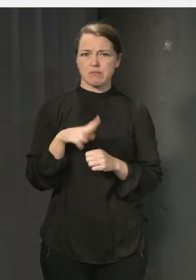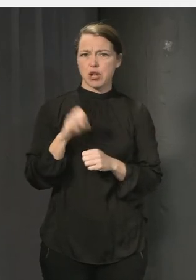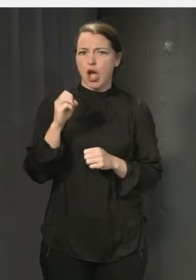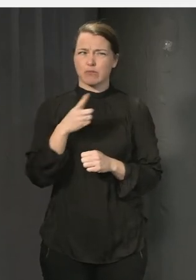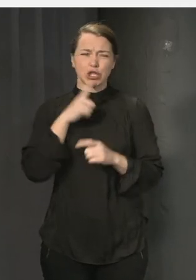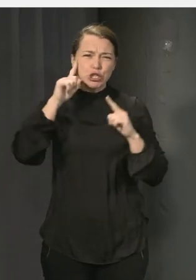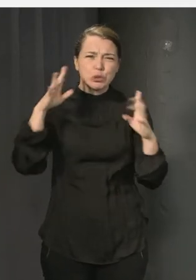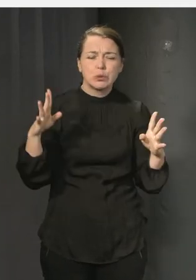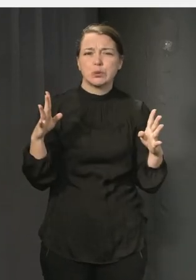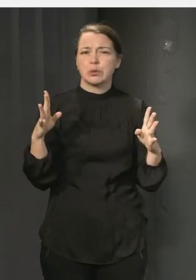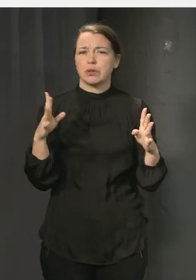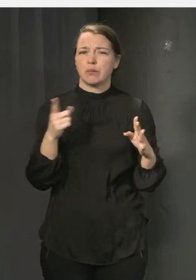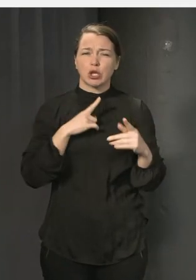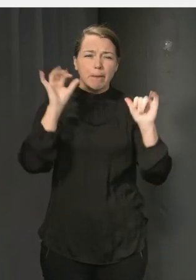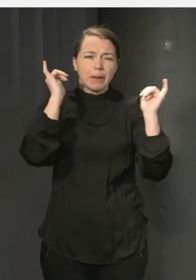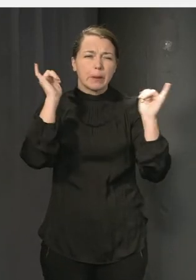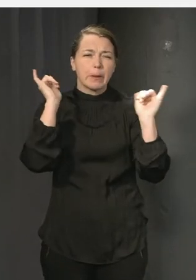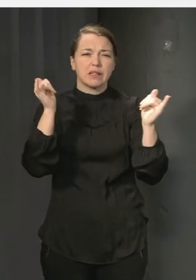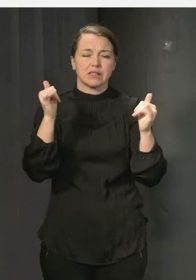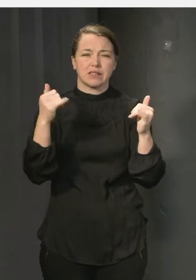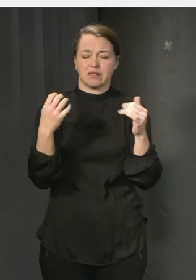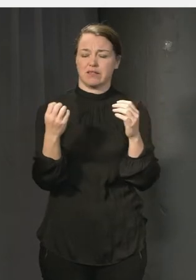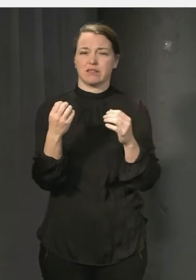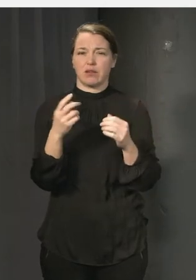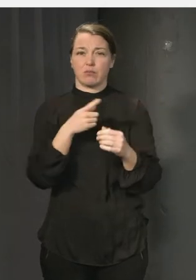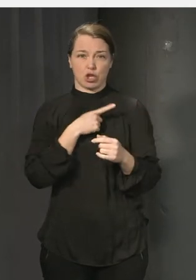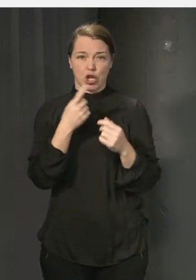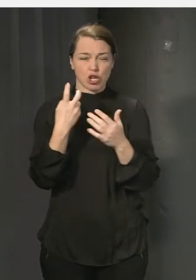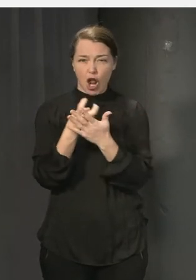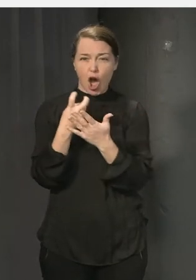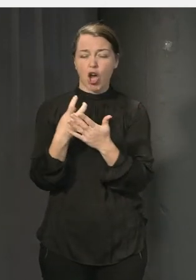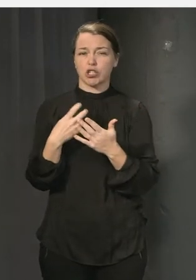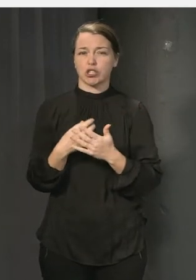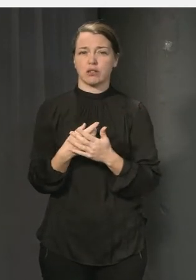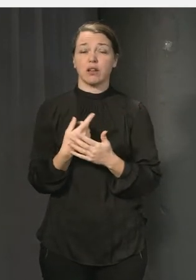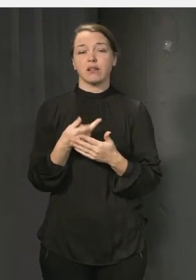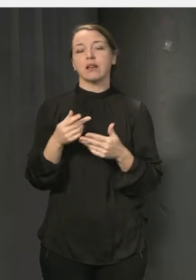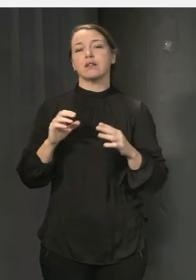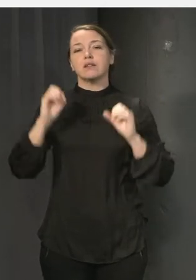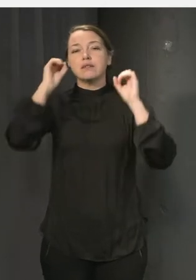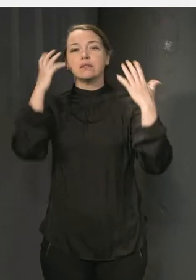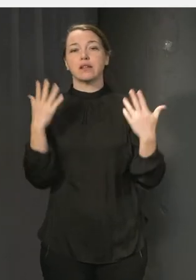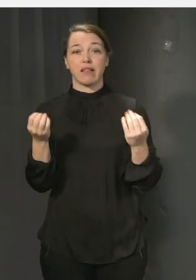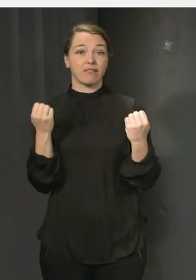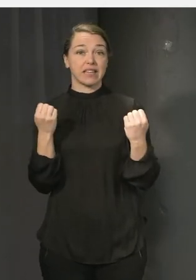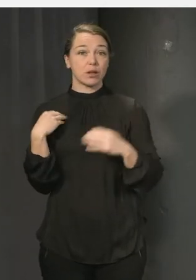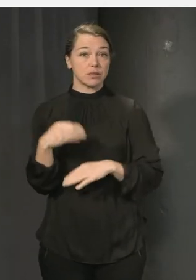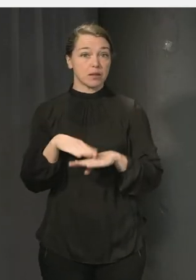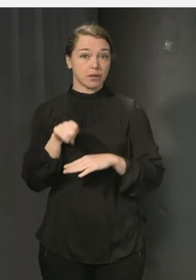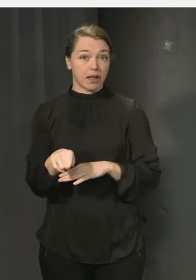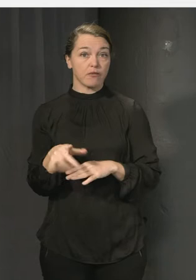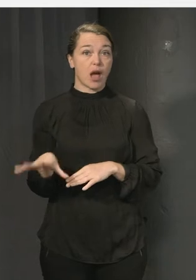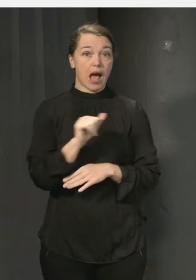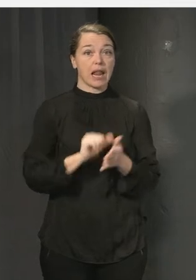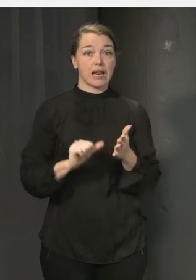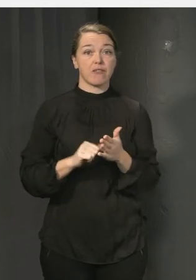det är mycket ljud och kanske mycket brus och mycket glas. Så är det här en ganska viktig investering. För alla elever är